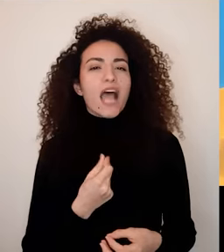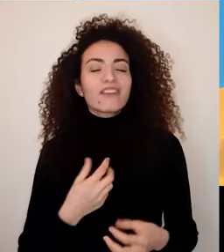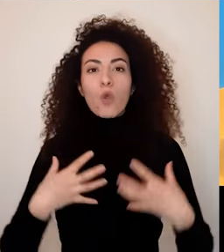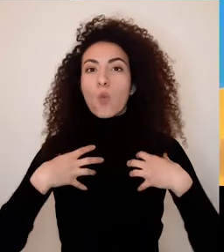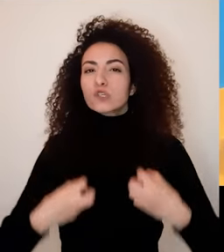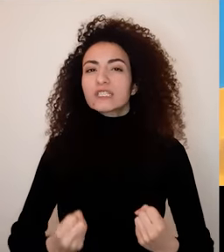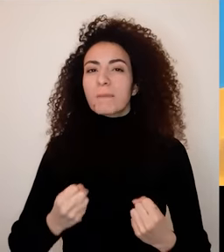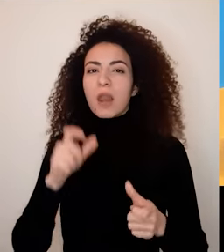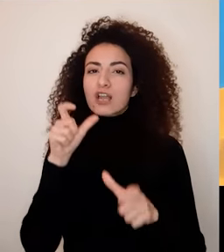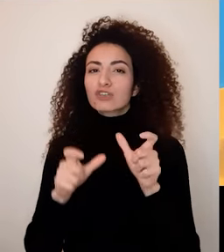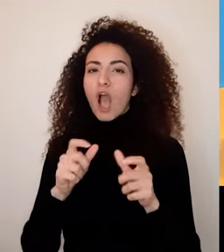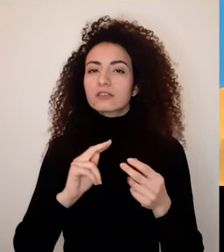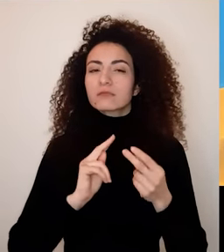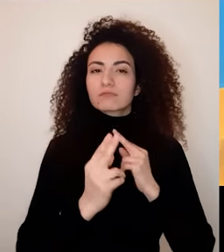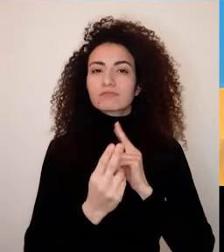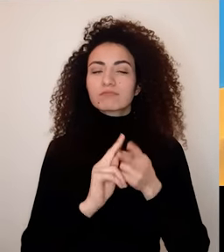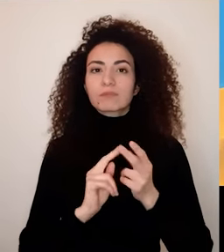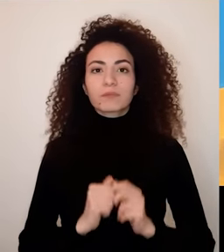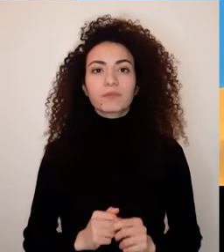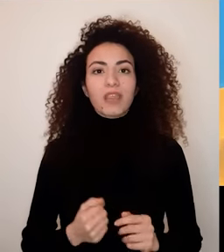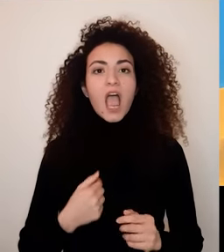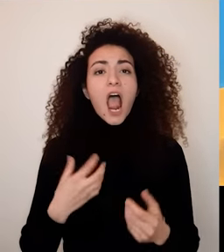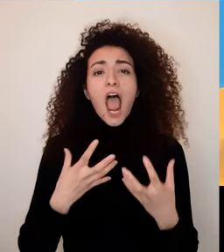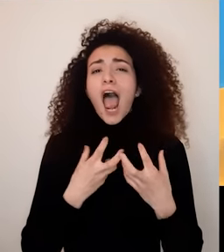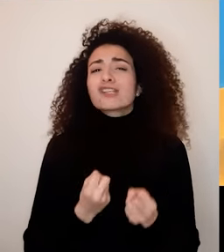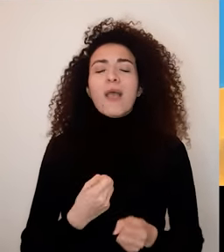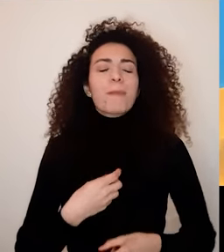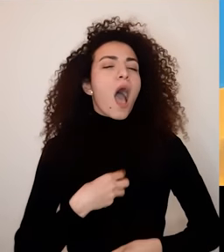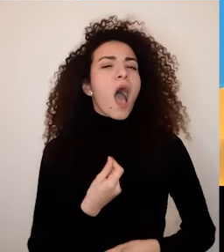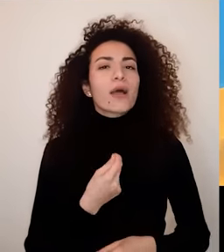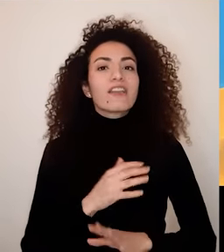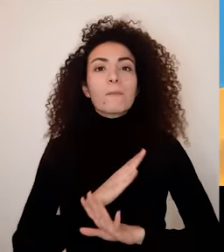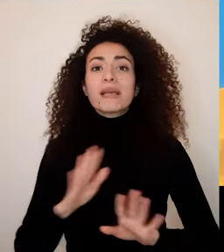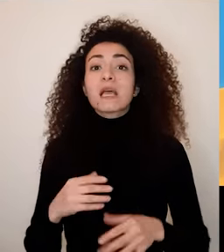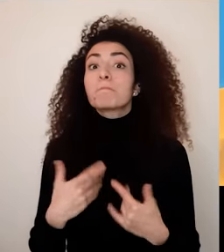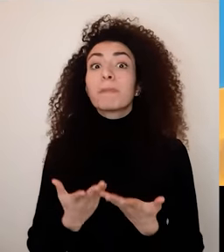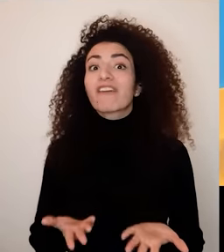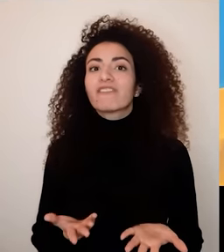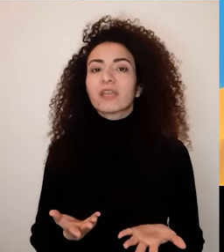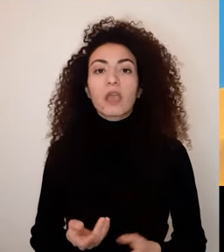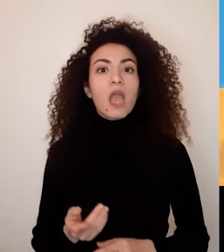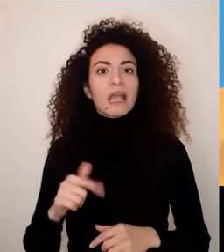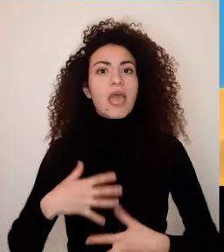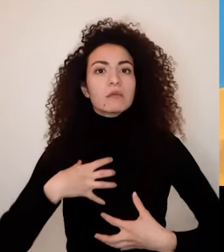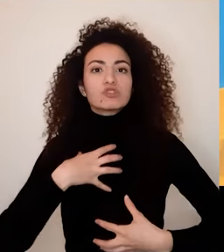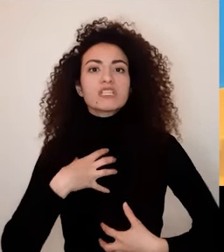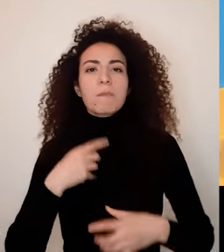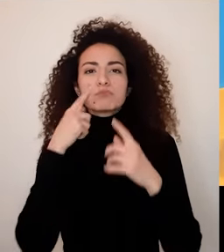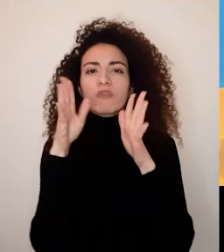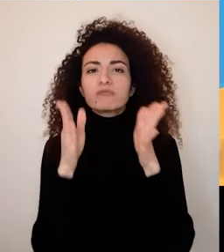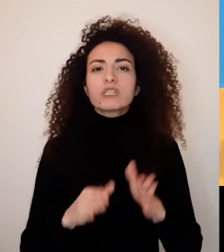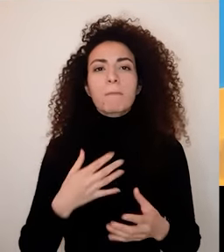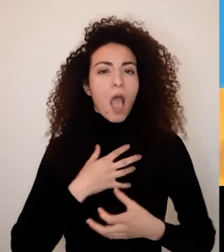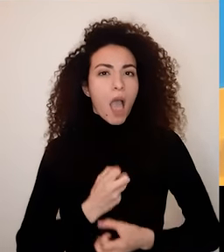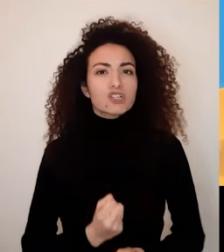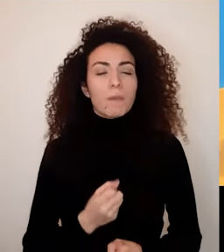العاطفي والجسدي تجاه الآخر ولابد من وجود اتنين فالإعجاب العاطفي وحده ما بيكفي والإنجيذاب الجسدي دون إعجاب